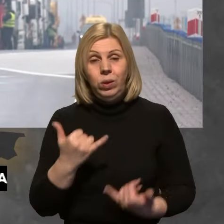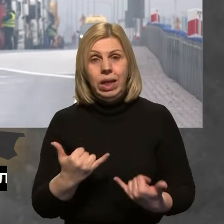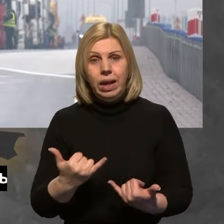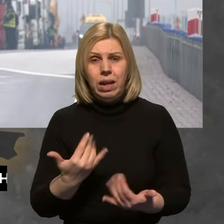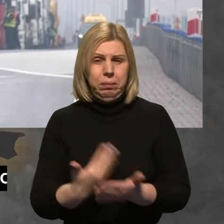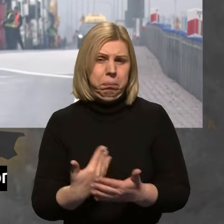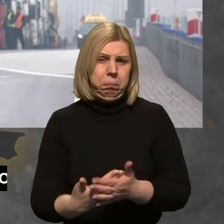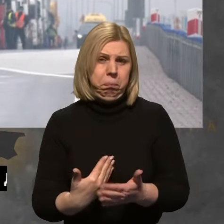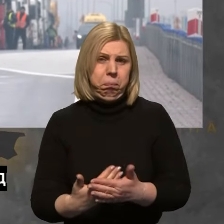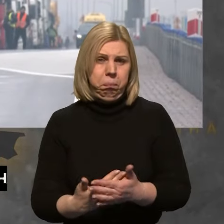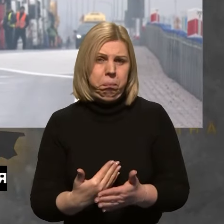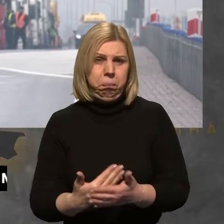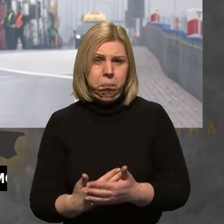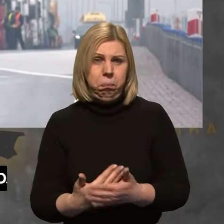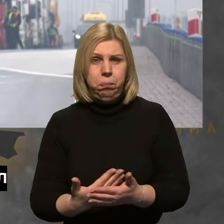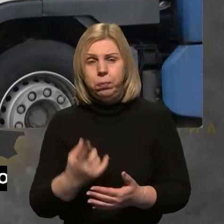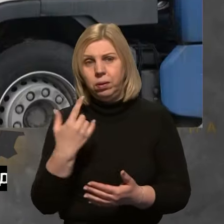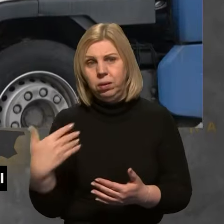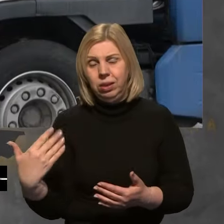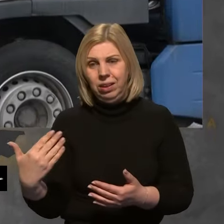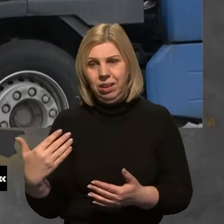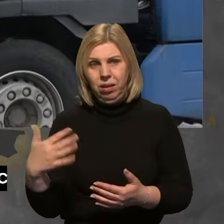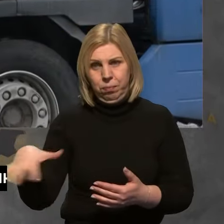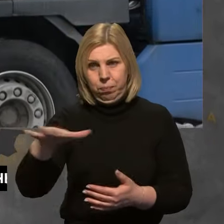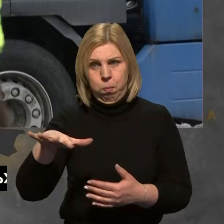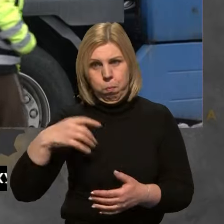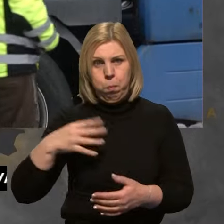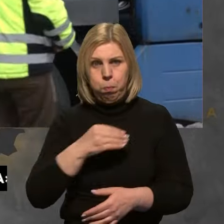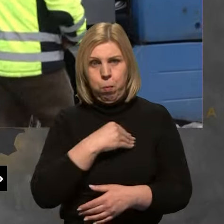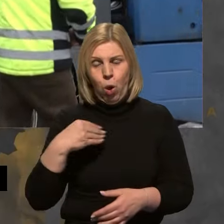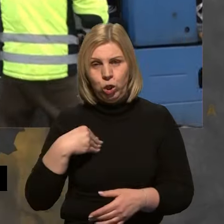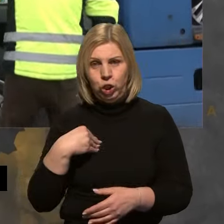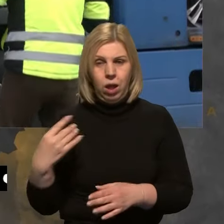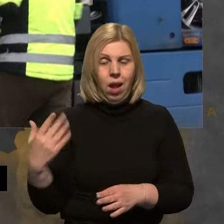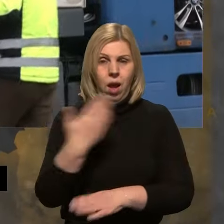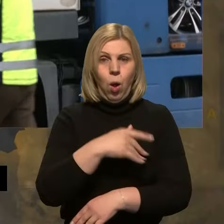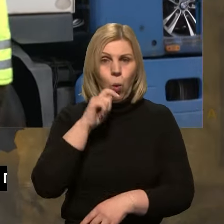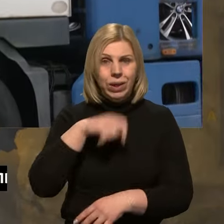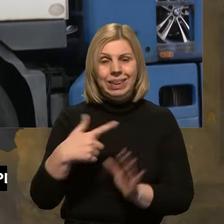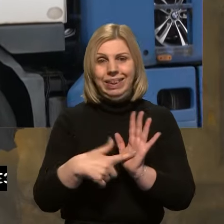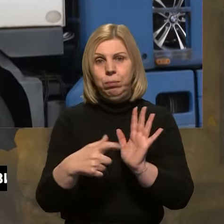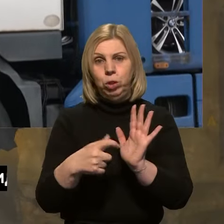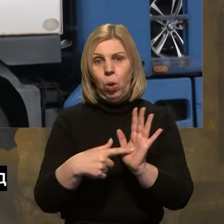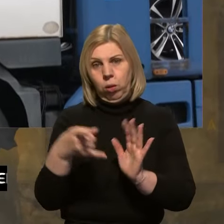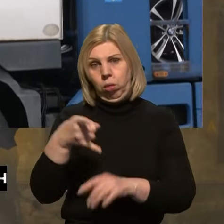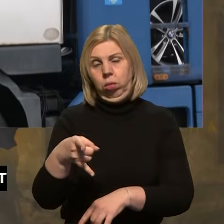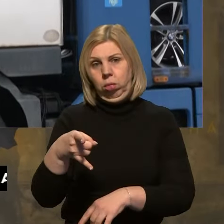біля сторони Польщі, України, 700 автомобілів десь стоїть.